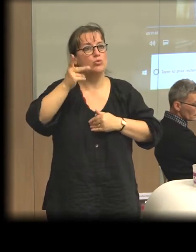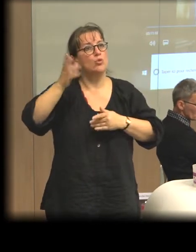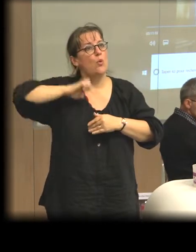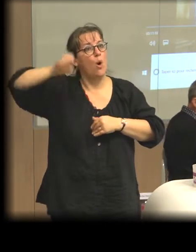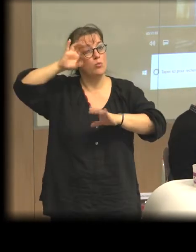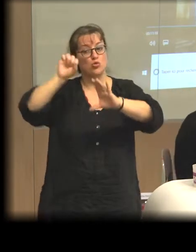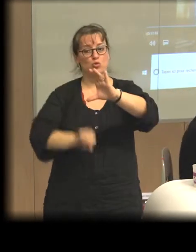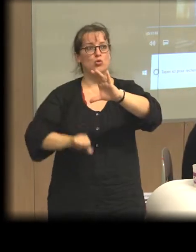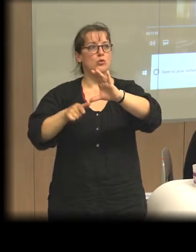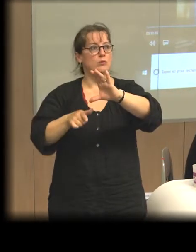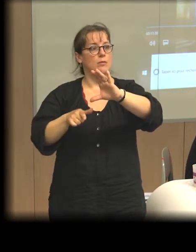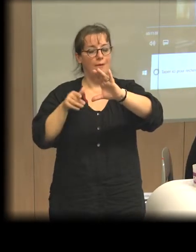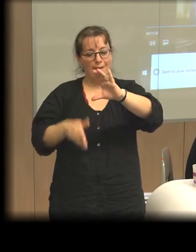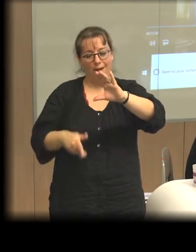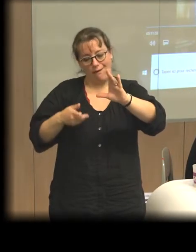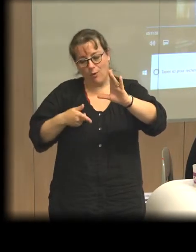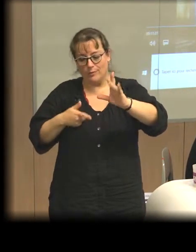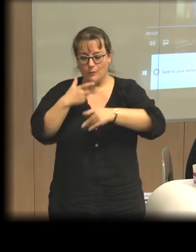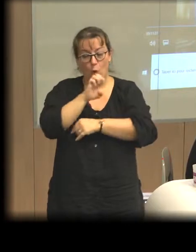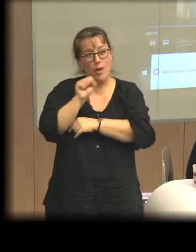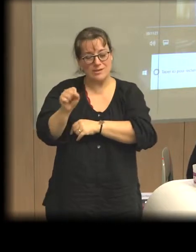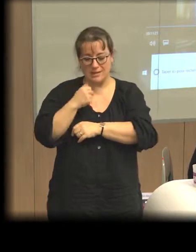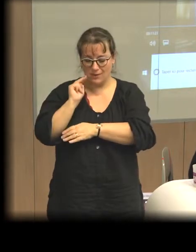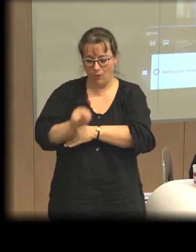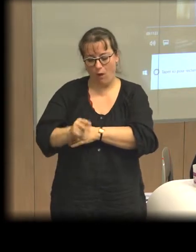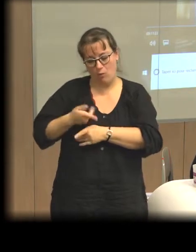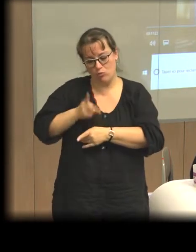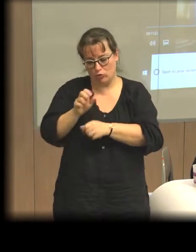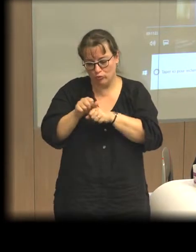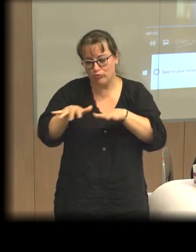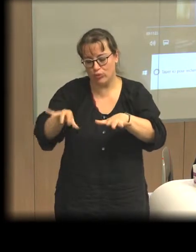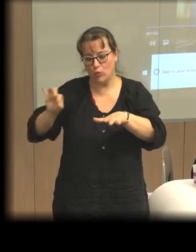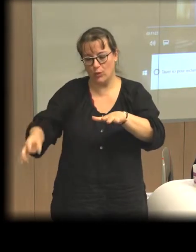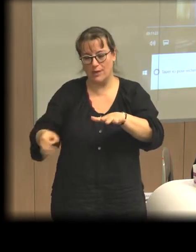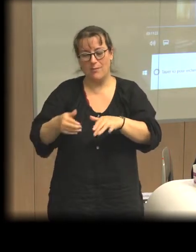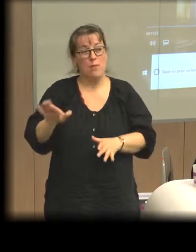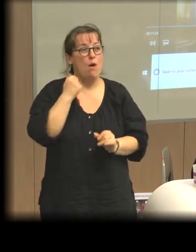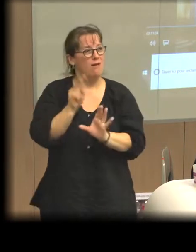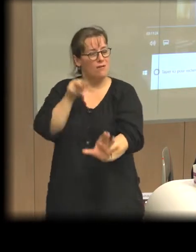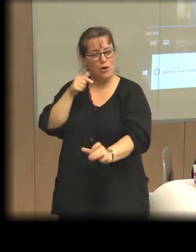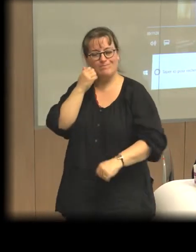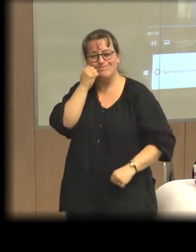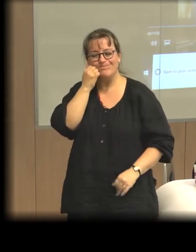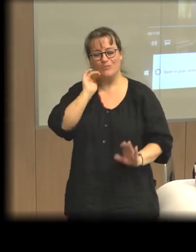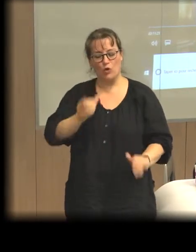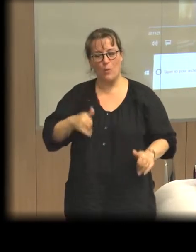l'économie sociale et solidaire, ce qui, au niveau européen, nous pose un problème, parce qu'il ne faudrait pas que cette économie sociale et solidaire